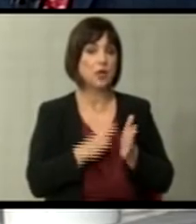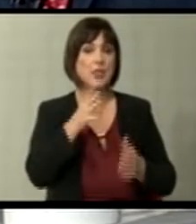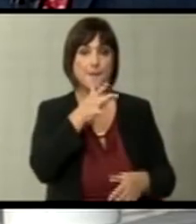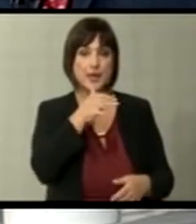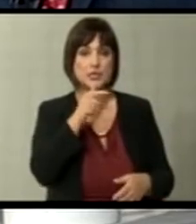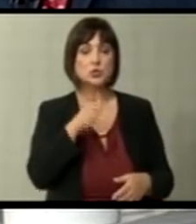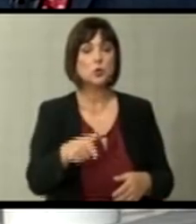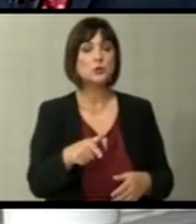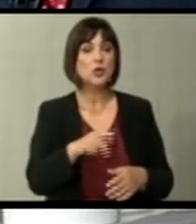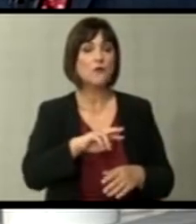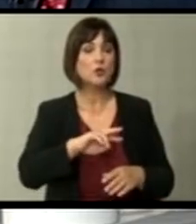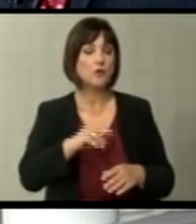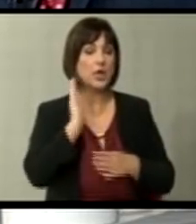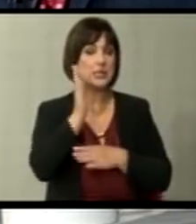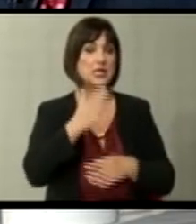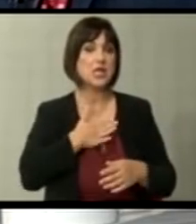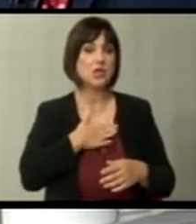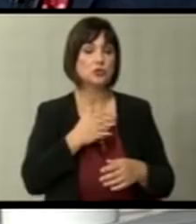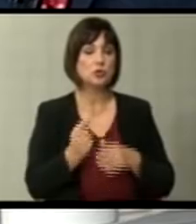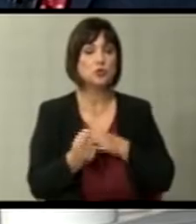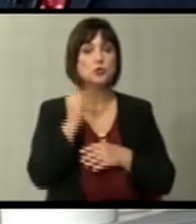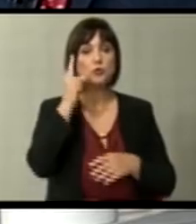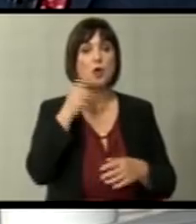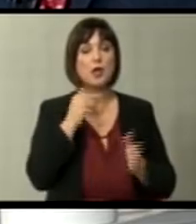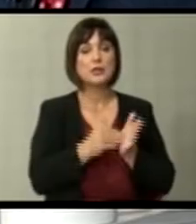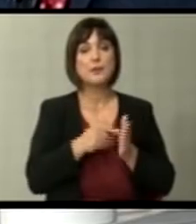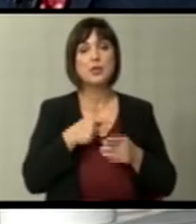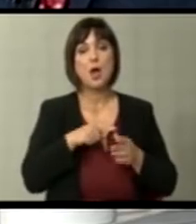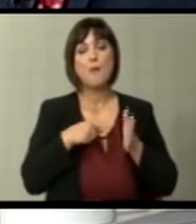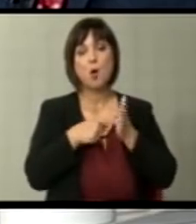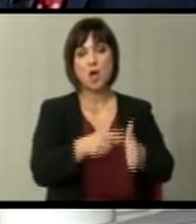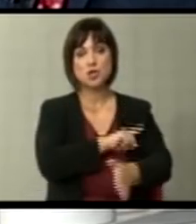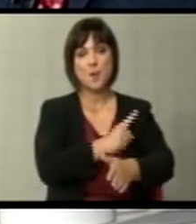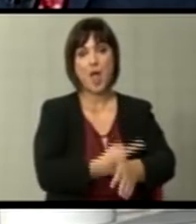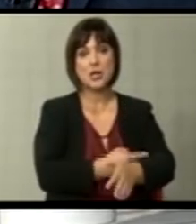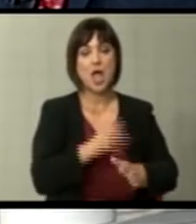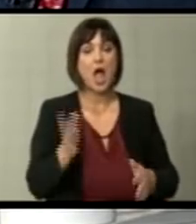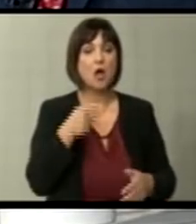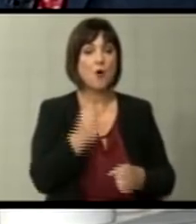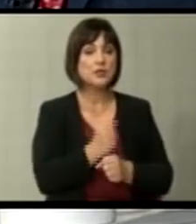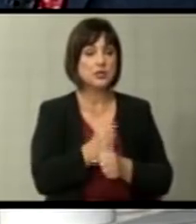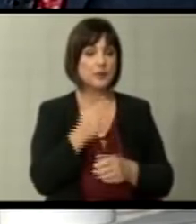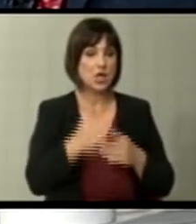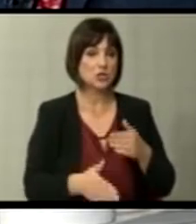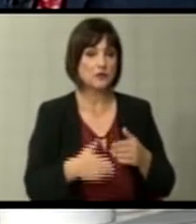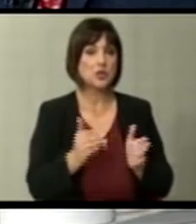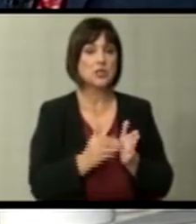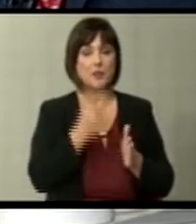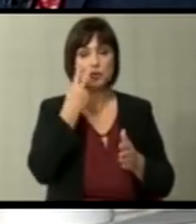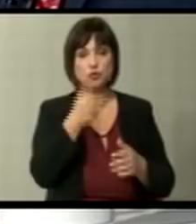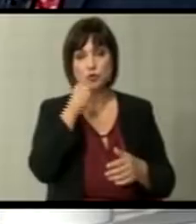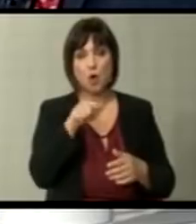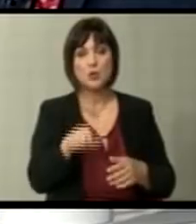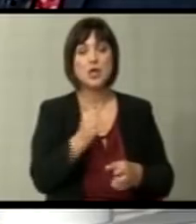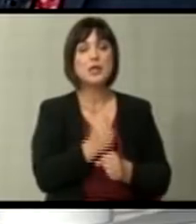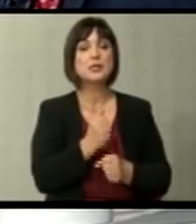било кој идли наше избиднување некаде што треба да покажаме капацитет Значи, ако тоа треба да озвршиме треба да видиме што е оно